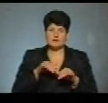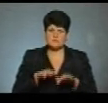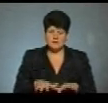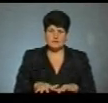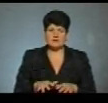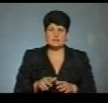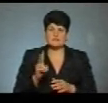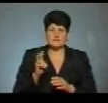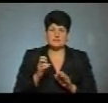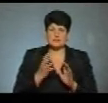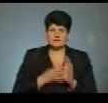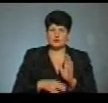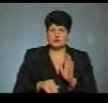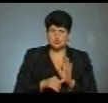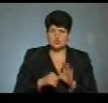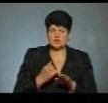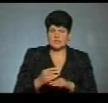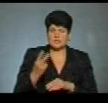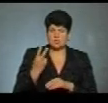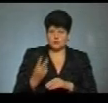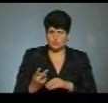ознаками статті 296 частини 2.